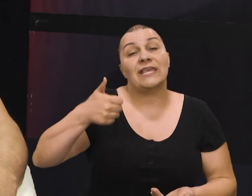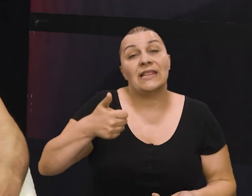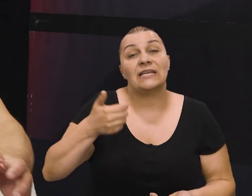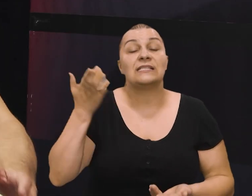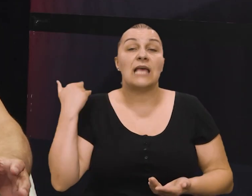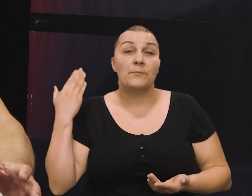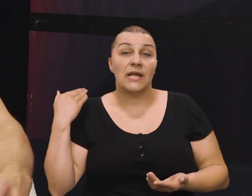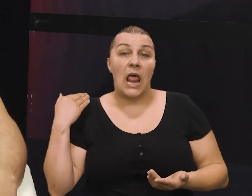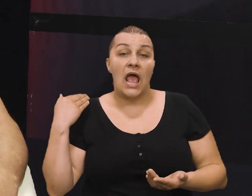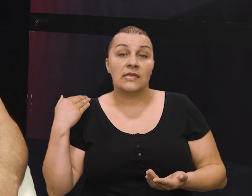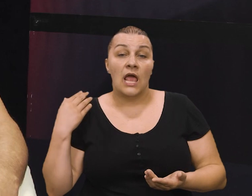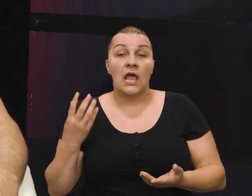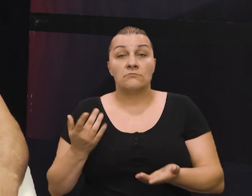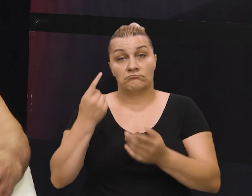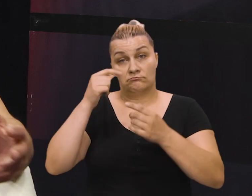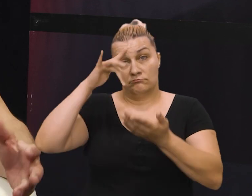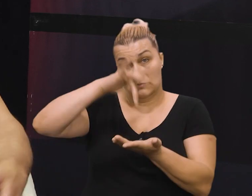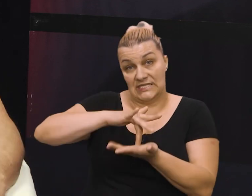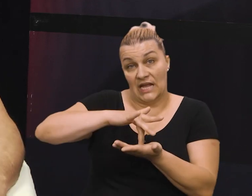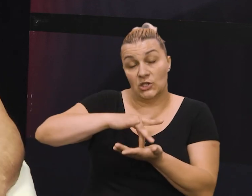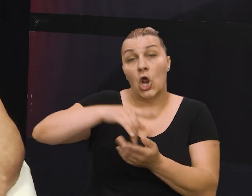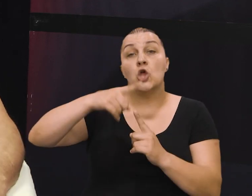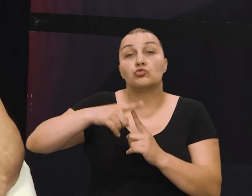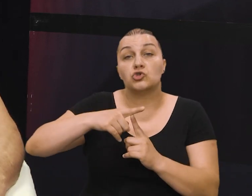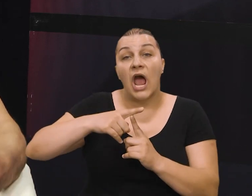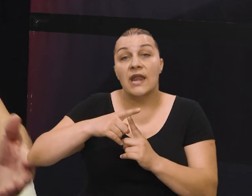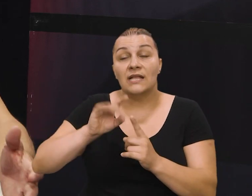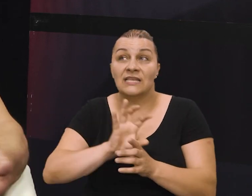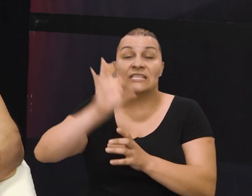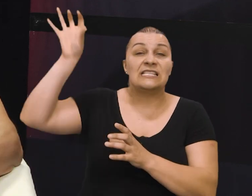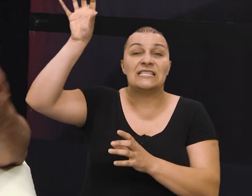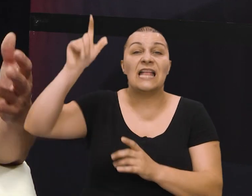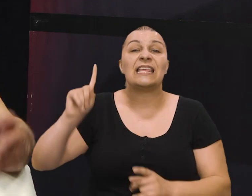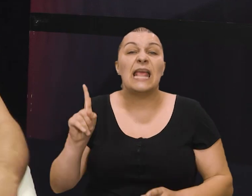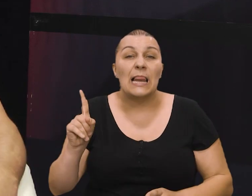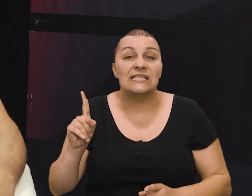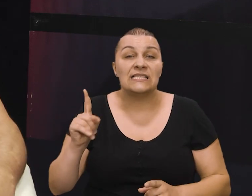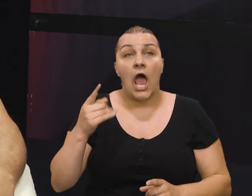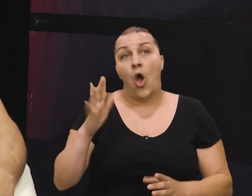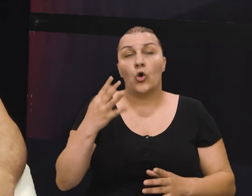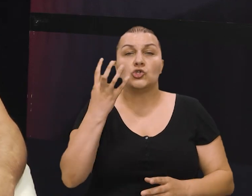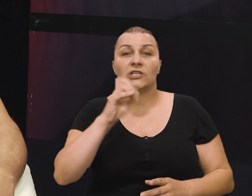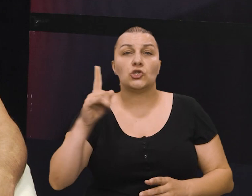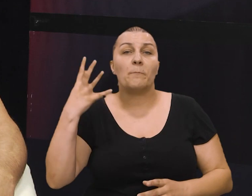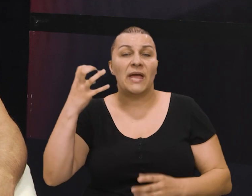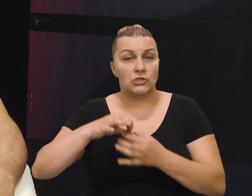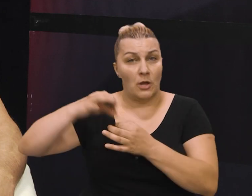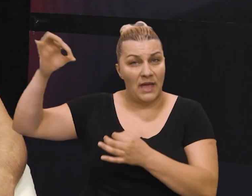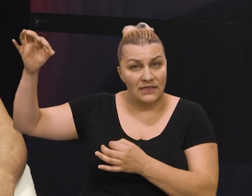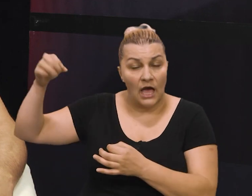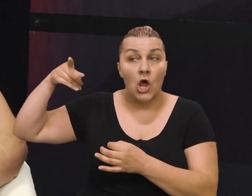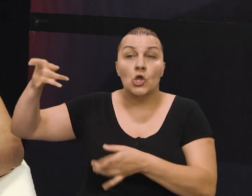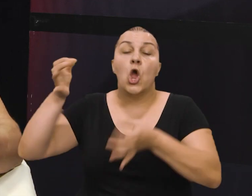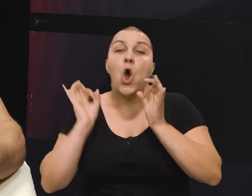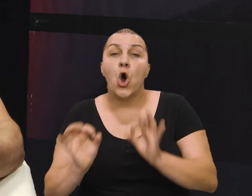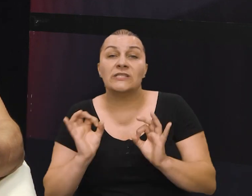jedinca koja je bila stacionirana na Tuškancu, to je iznad ilice 400-500 metara, to je